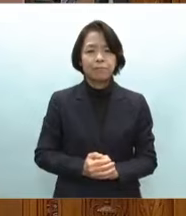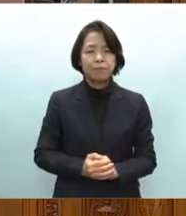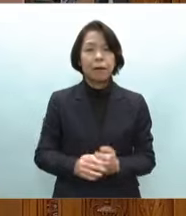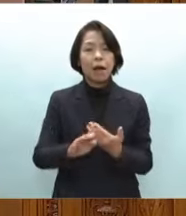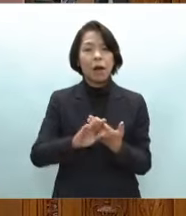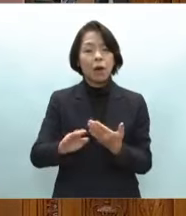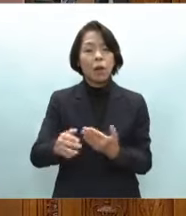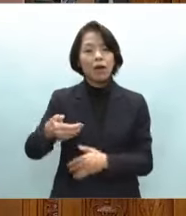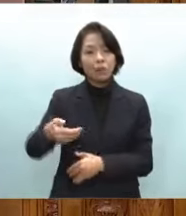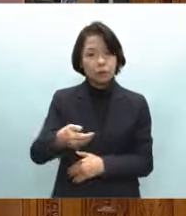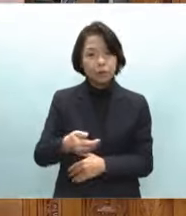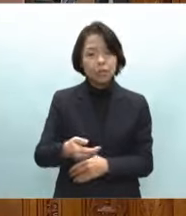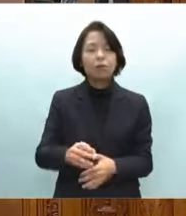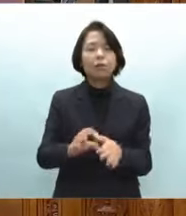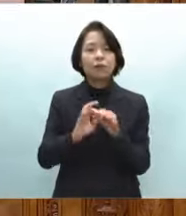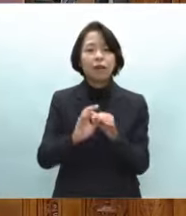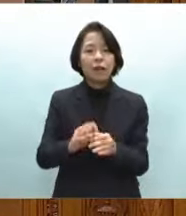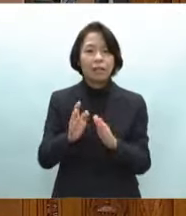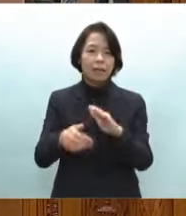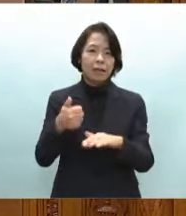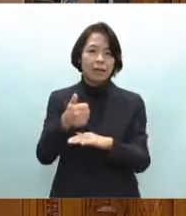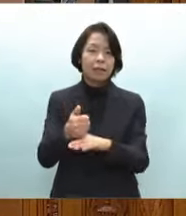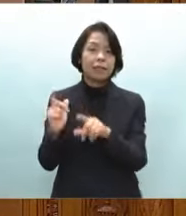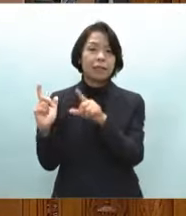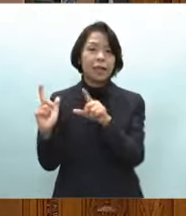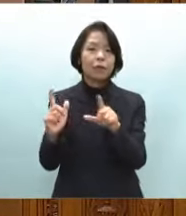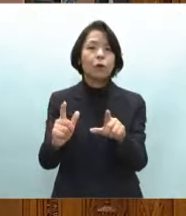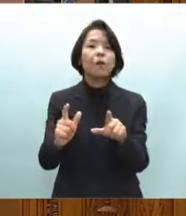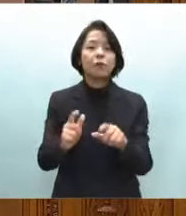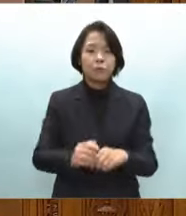問については関係大臣から答弁をさせます